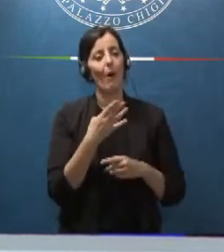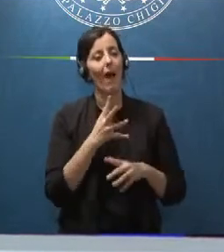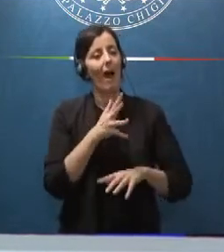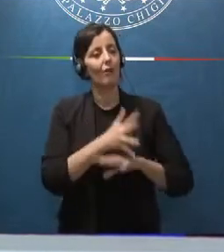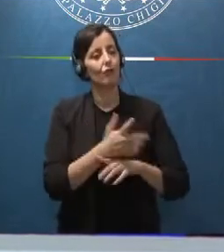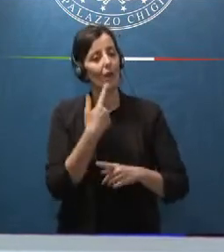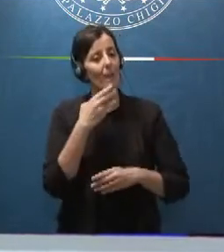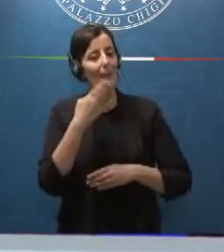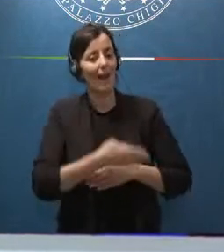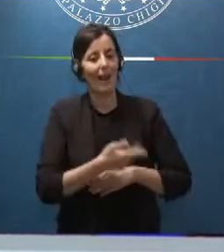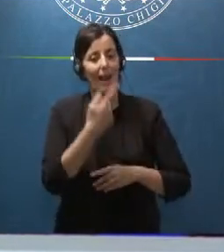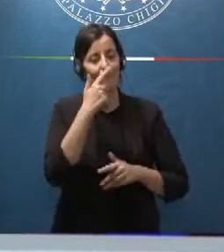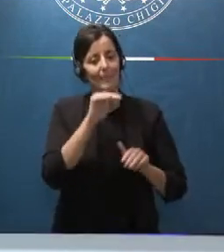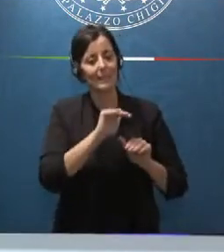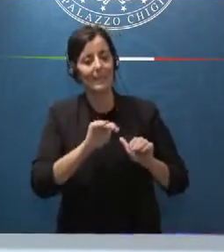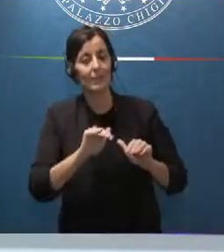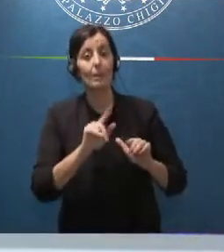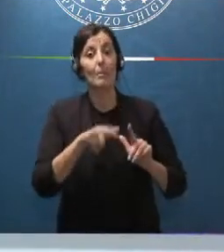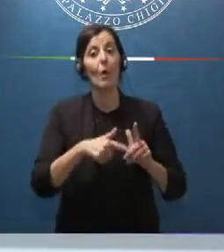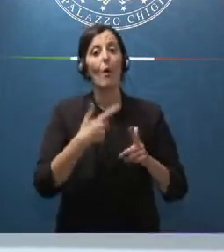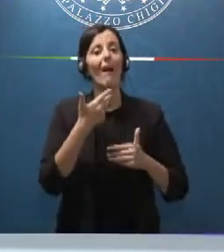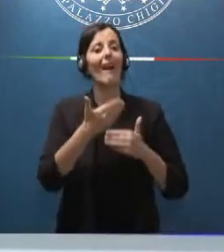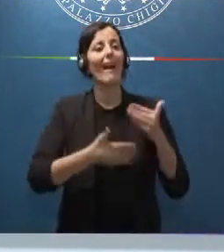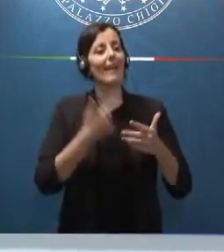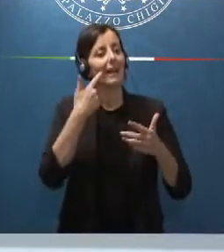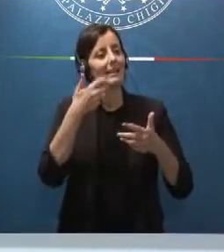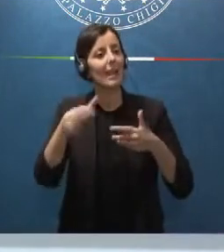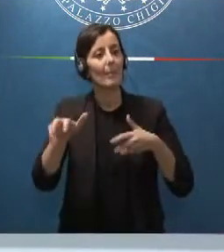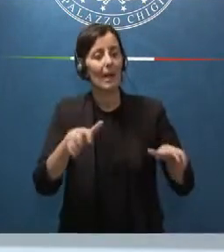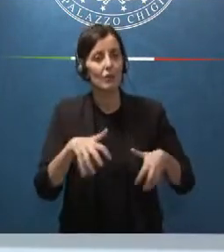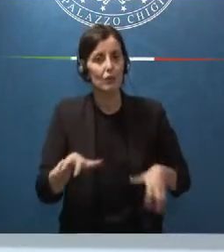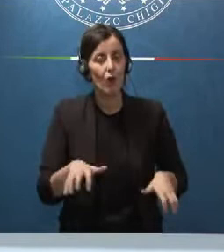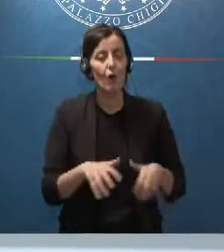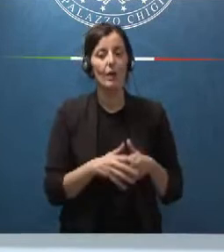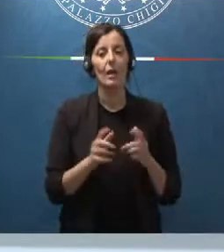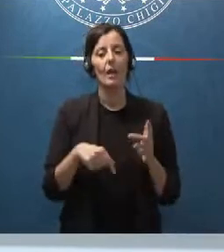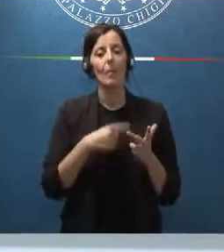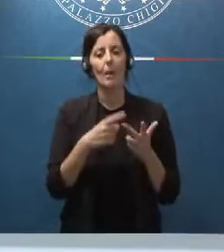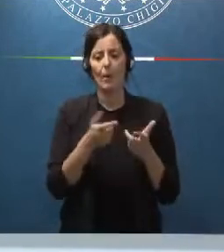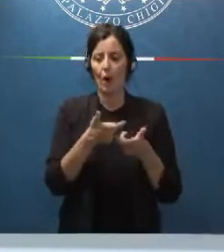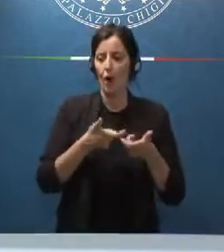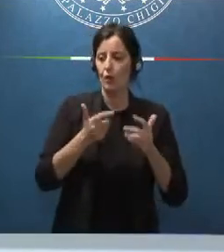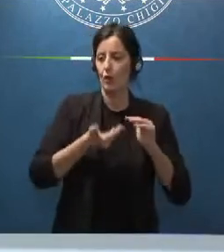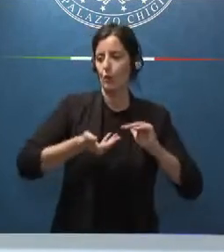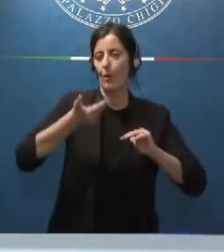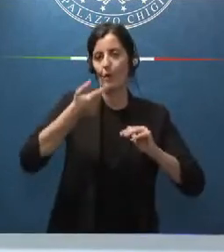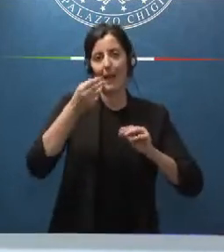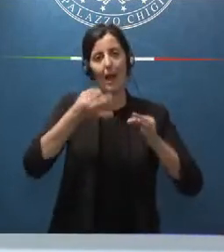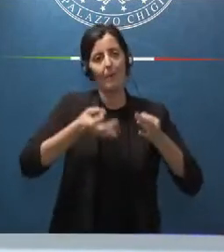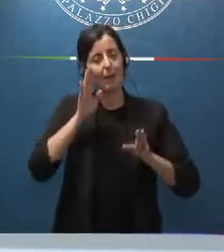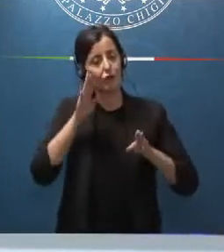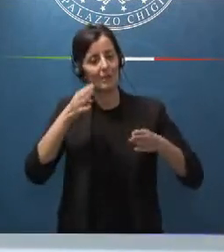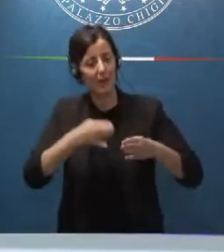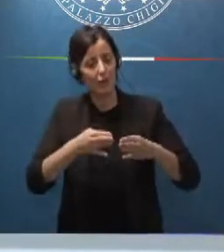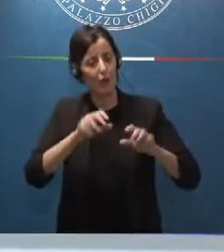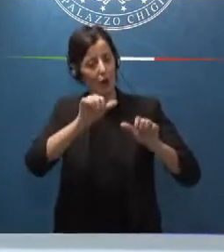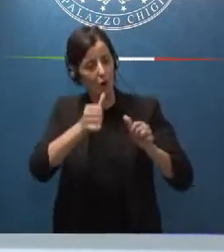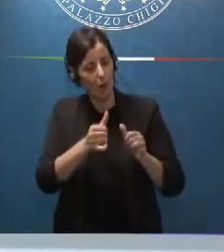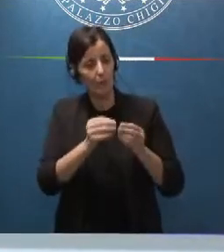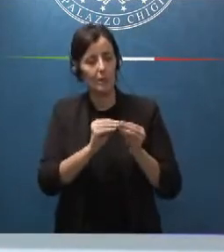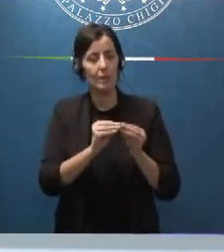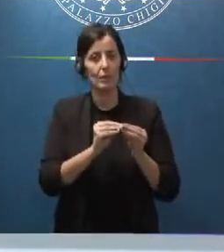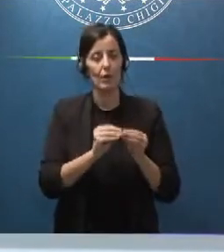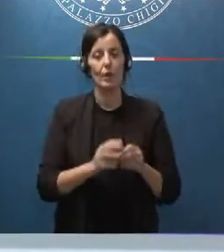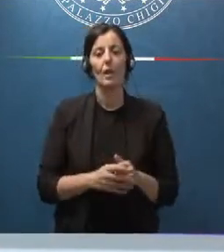la stessa separazione delle carriere una diversa composizione del consiglio superiore della magistratura se e quando esista